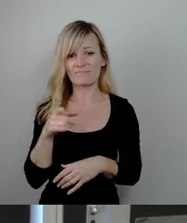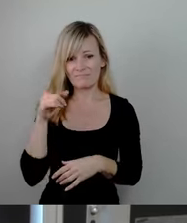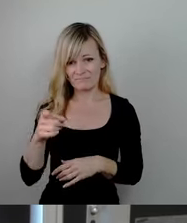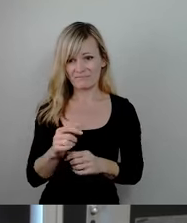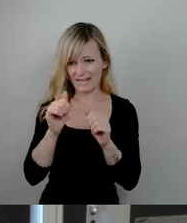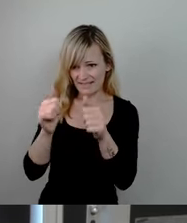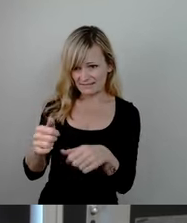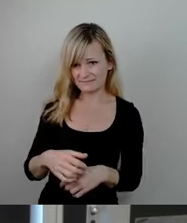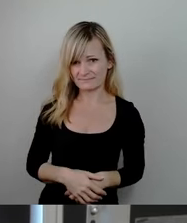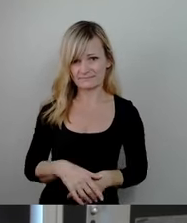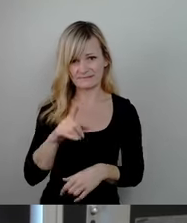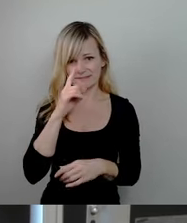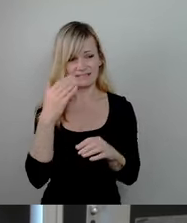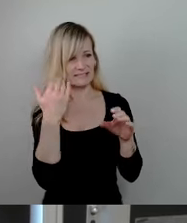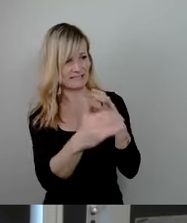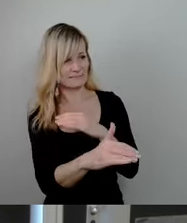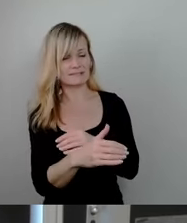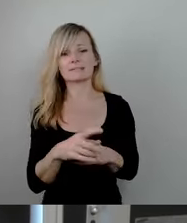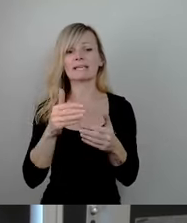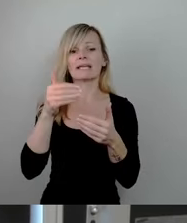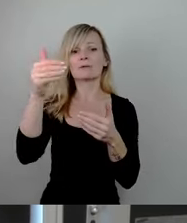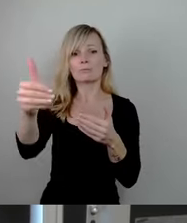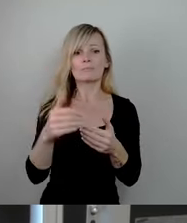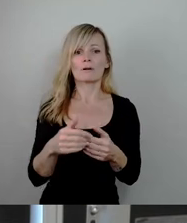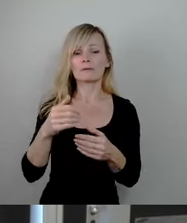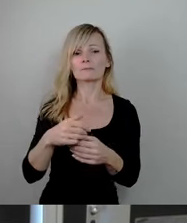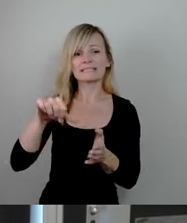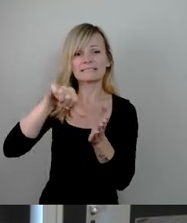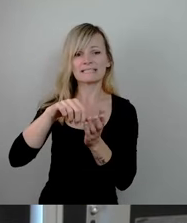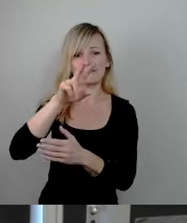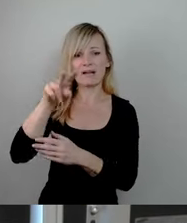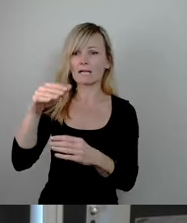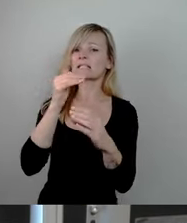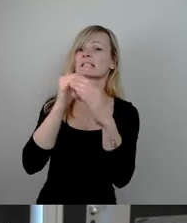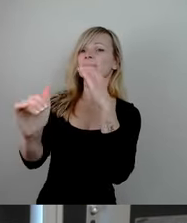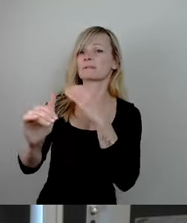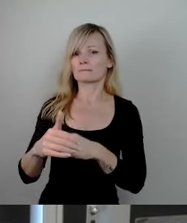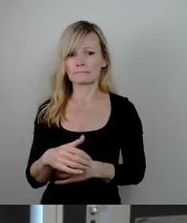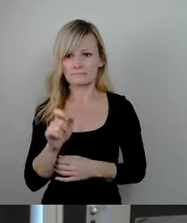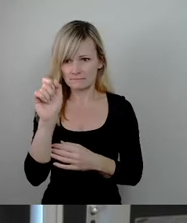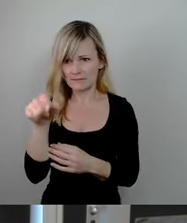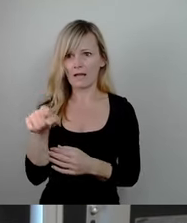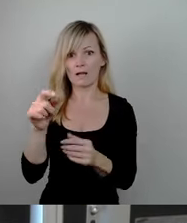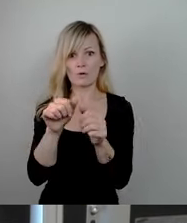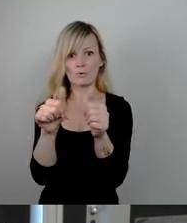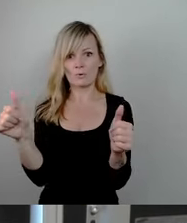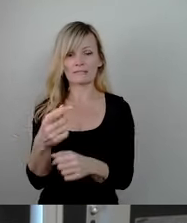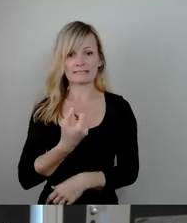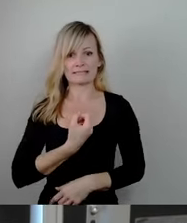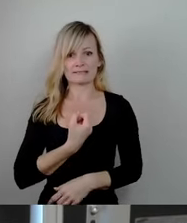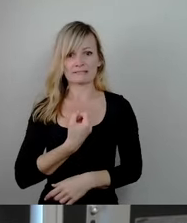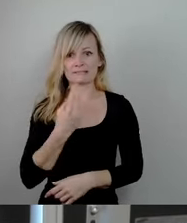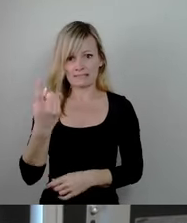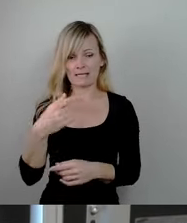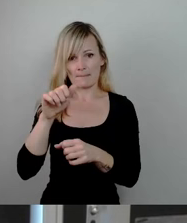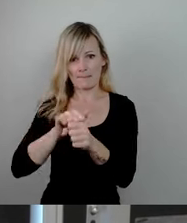Mail an die Citywache gegenüber schickte, in der mit ein bisschen Glück ein sich identifizierender Beamter sitzt, halte ich für fragwürdig.